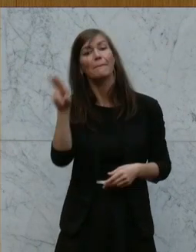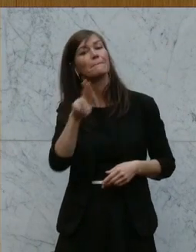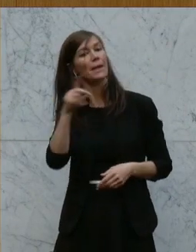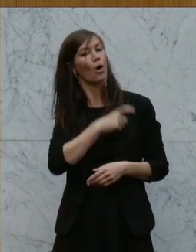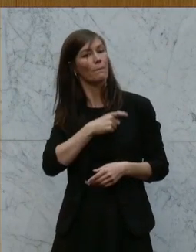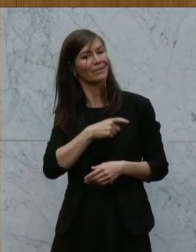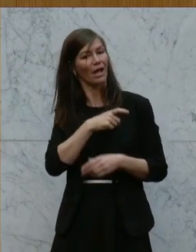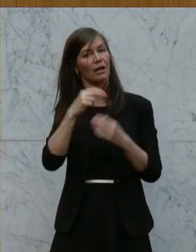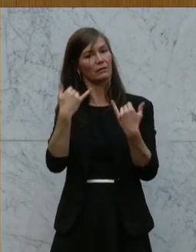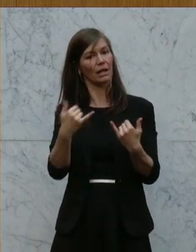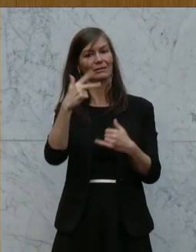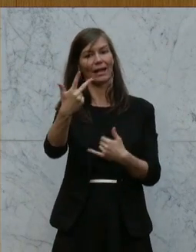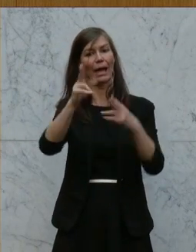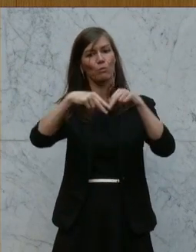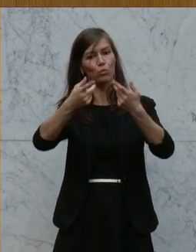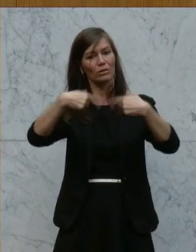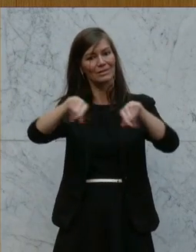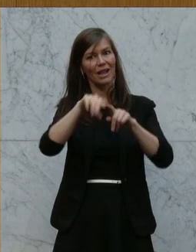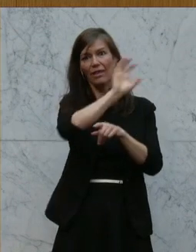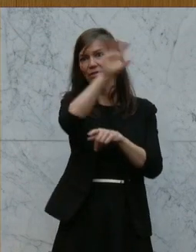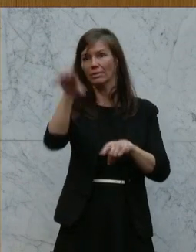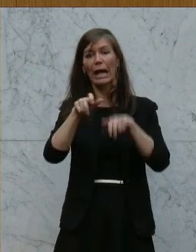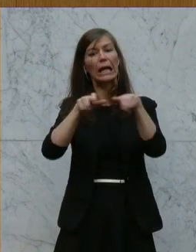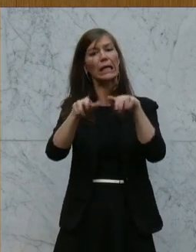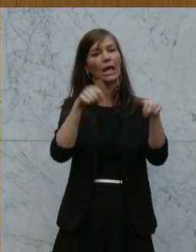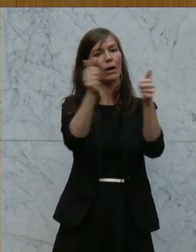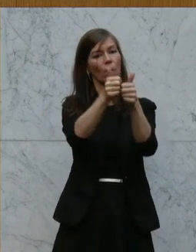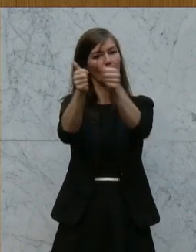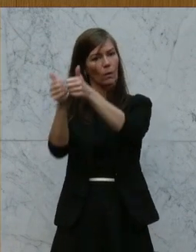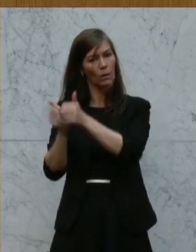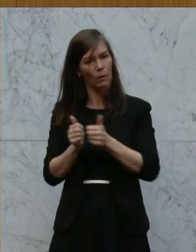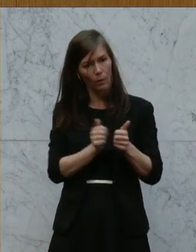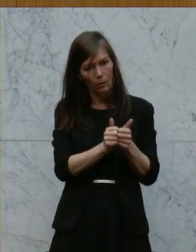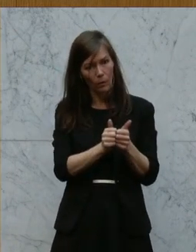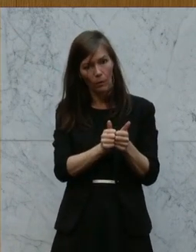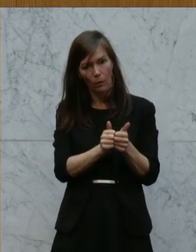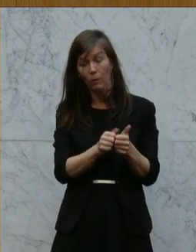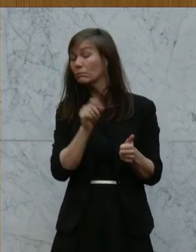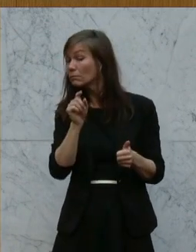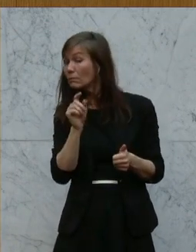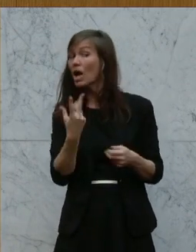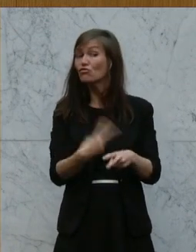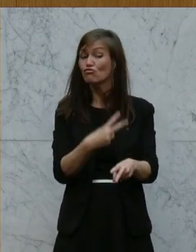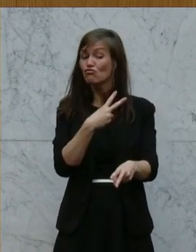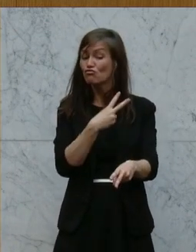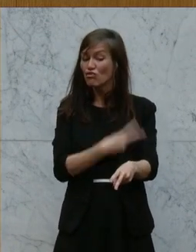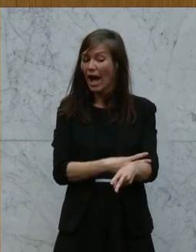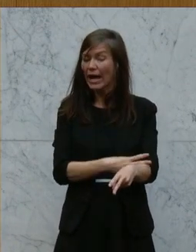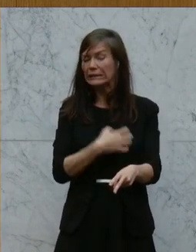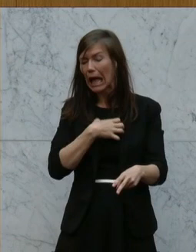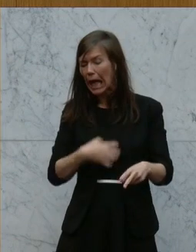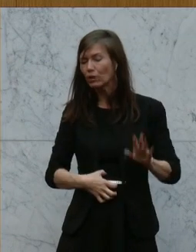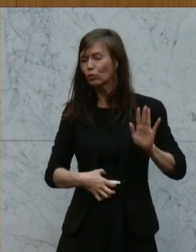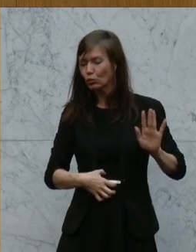bei den im Staatseigentum, großteils im Staatseigentum befindlichen Landesenergieversorgern.